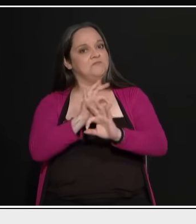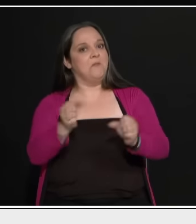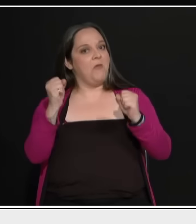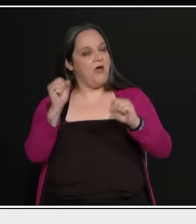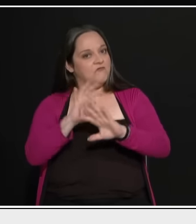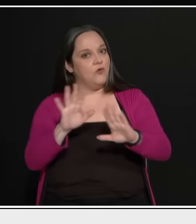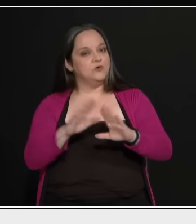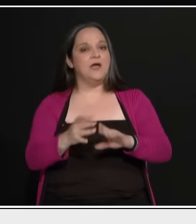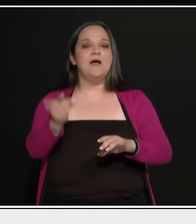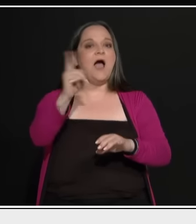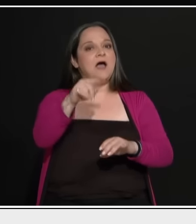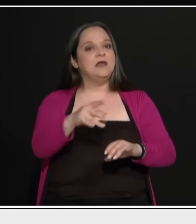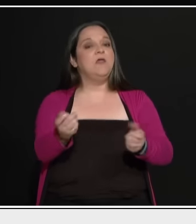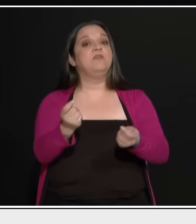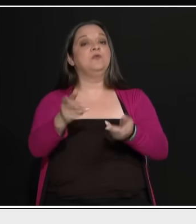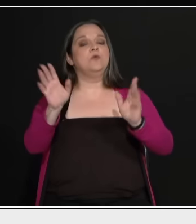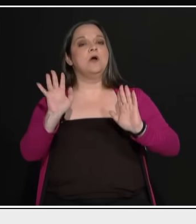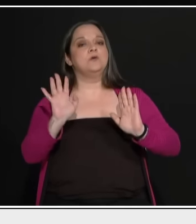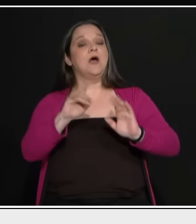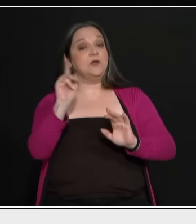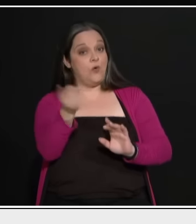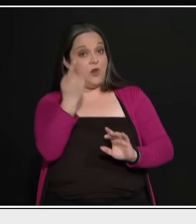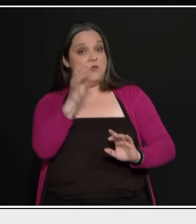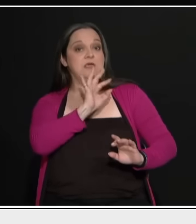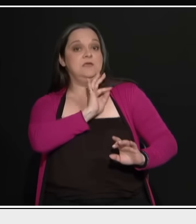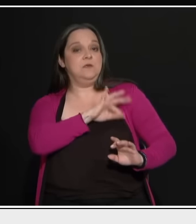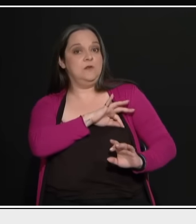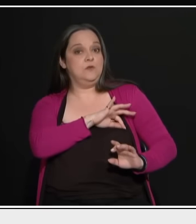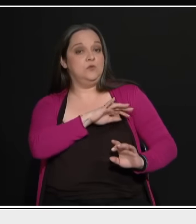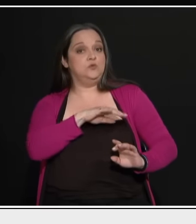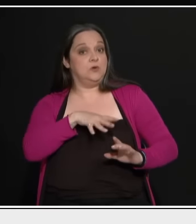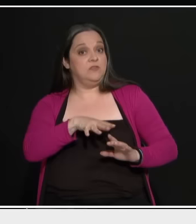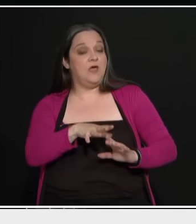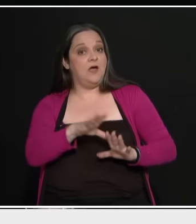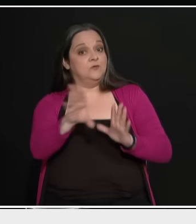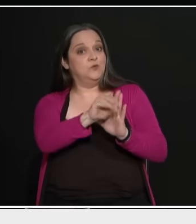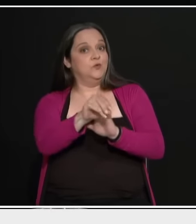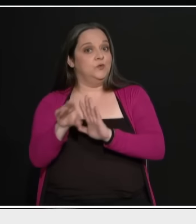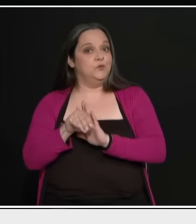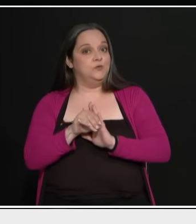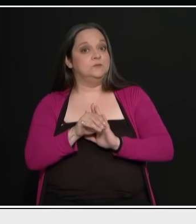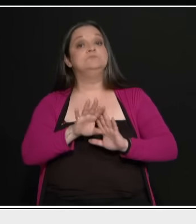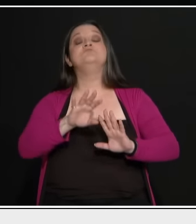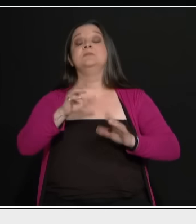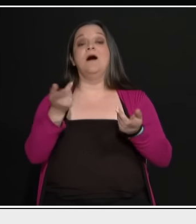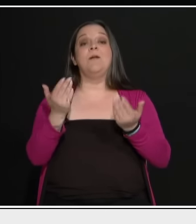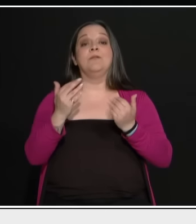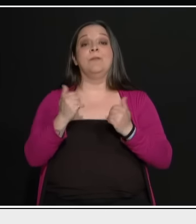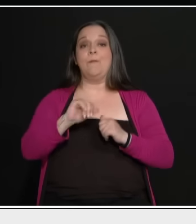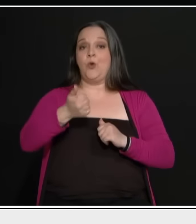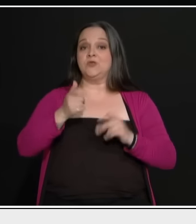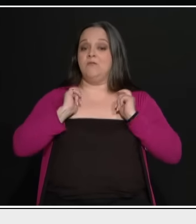οι άλλοι δεν το κάνουν. Αν είχαν δηλαδή όλοι να κερδίσουν, δεν θα το έκαναν. Δεν θα το έκαναν. Πρώτοι οι διομήχανοι δεν θέλουν να χάσουν